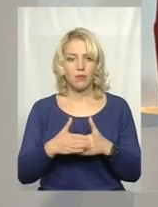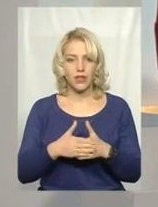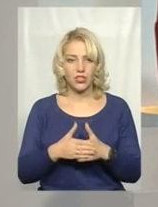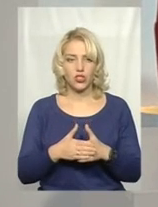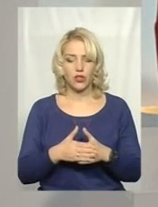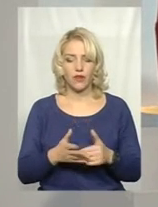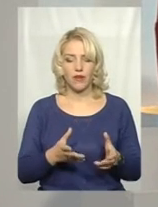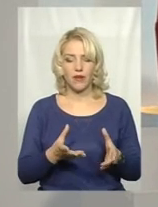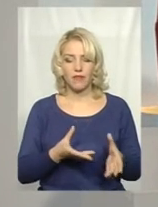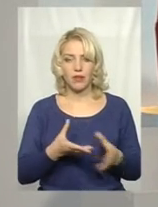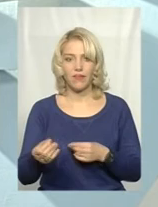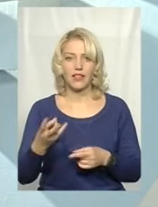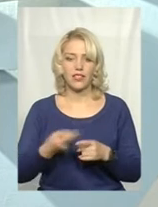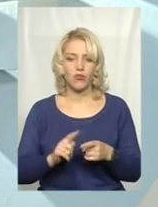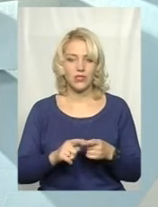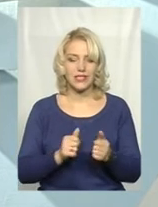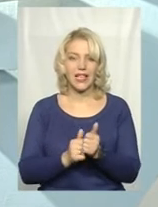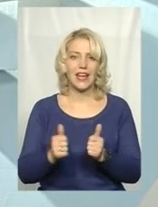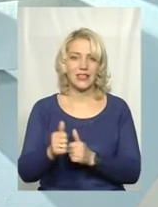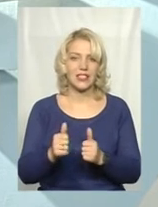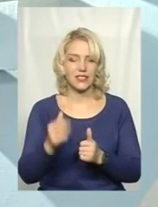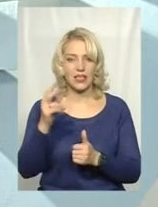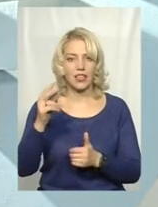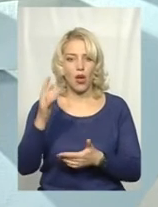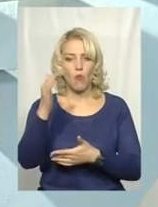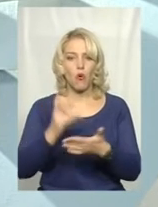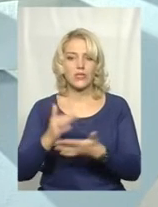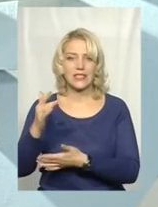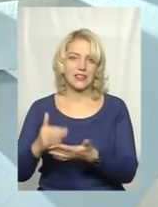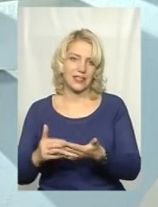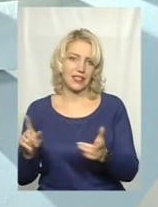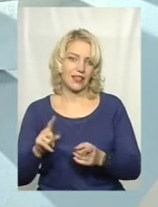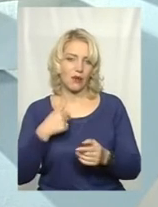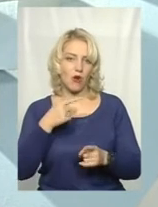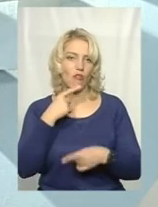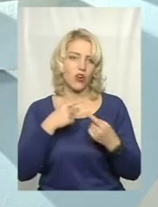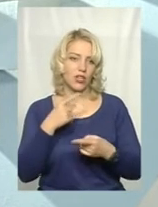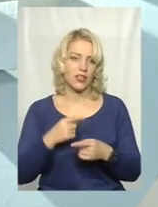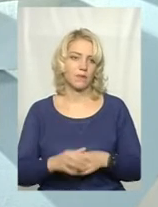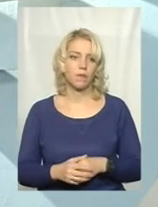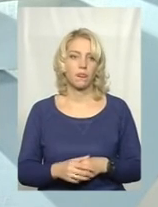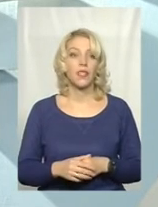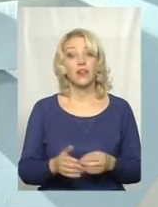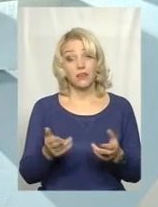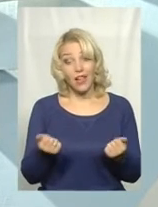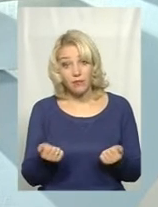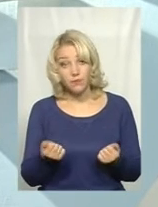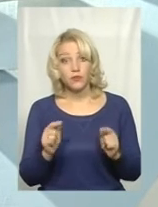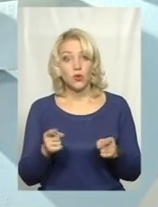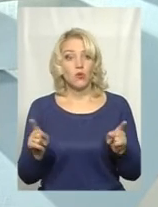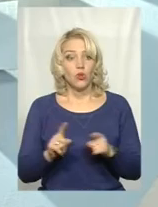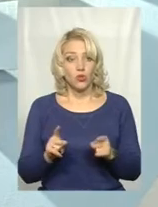повпливати на оці лідерські позиції, з яких ми починали розмову? Ті позиції, які Мінрегіону звучують. Так, що